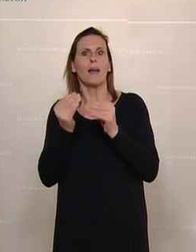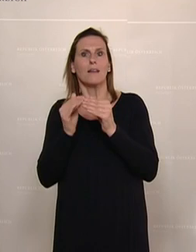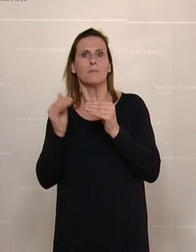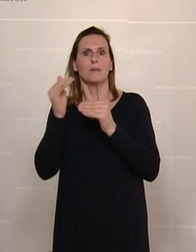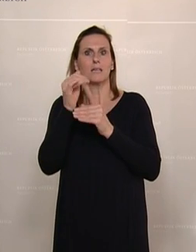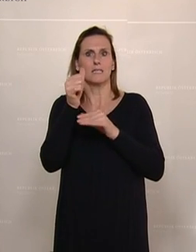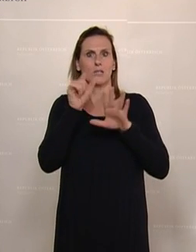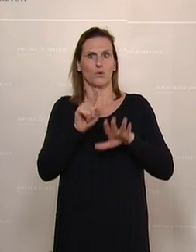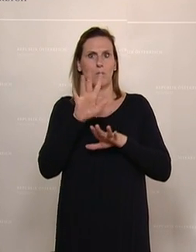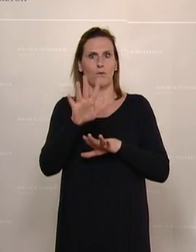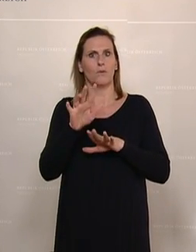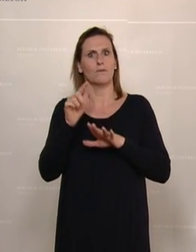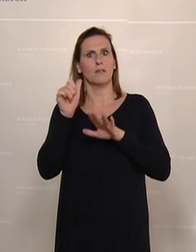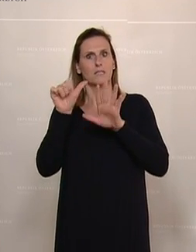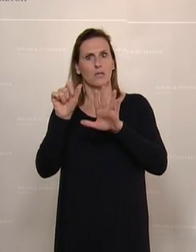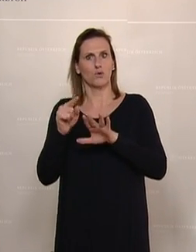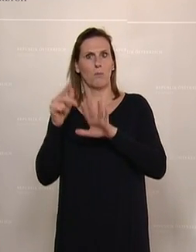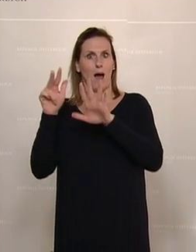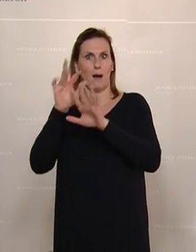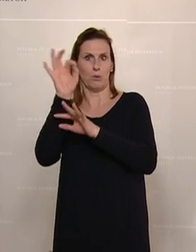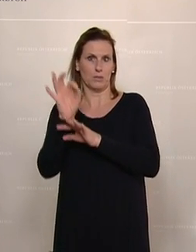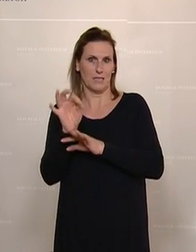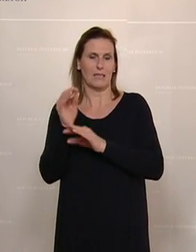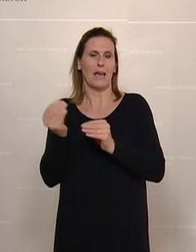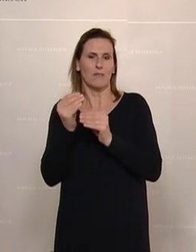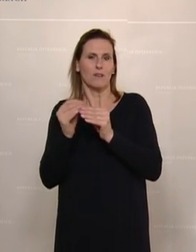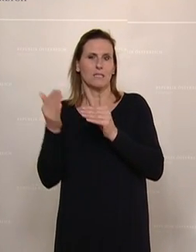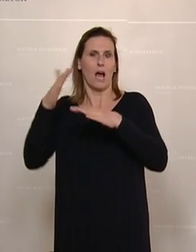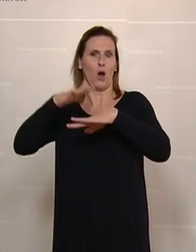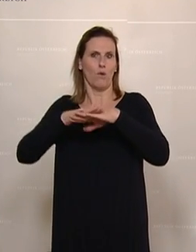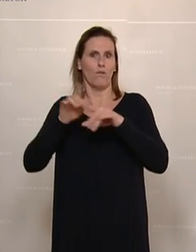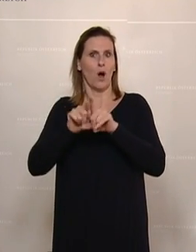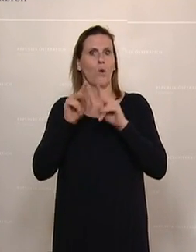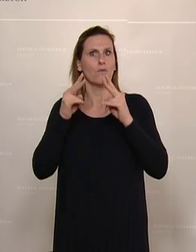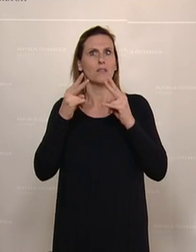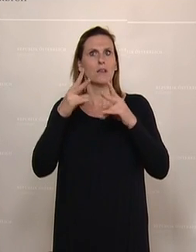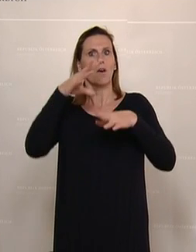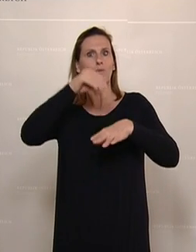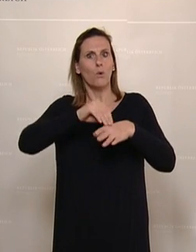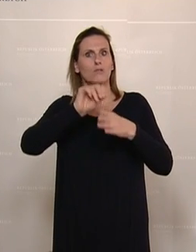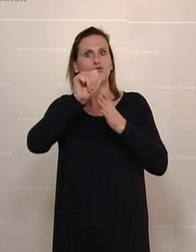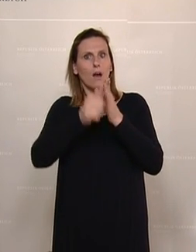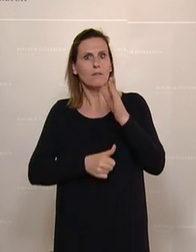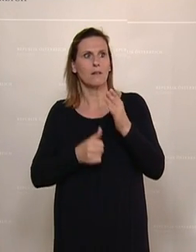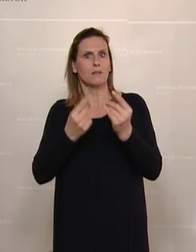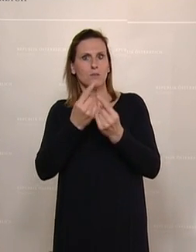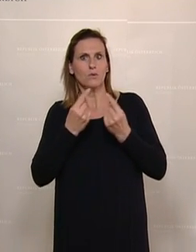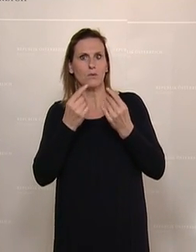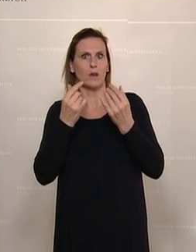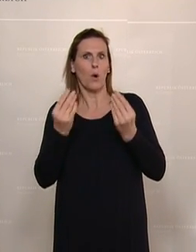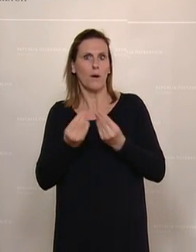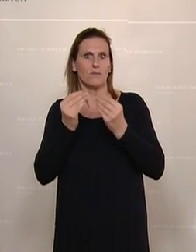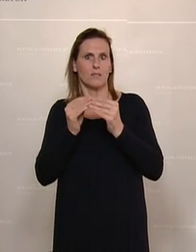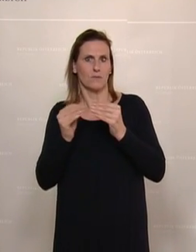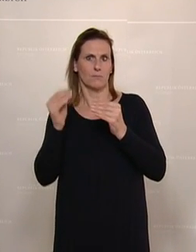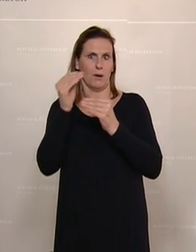6,5 auf 6,8 Prozent, was auch wichtig ist, dass sich der Wohnstandard in dieser Zeit entsprechend erhöht